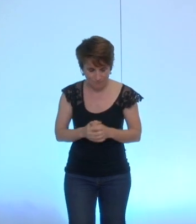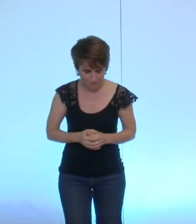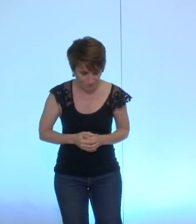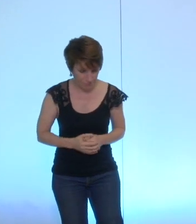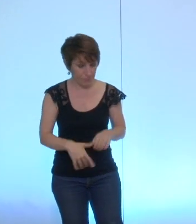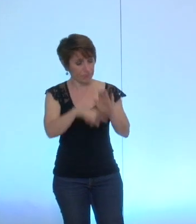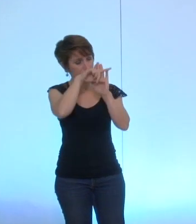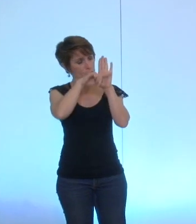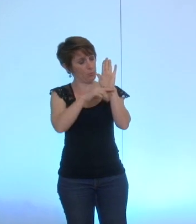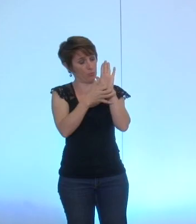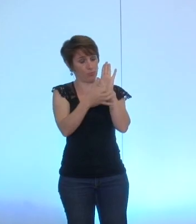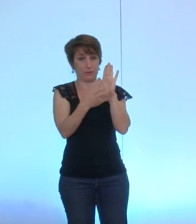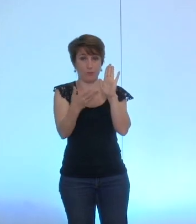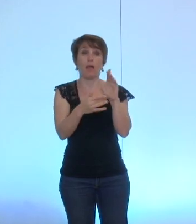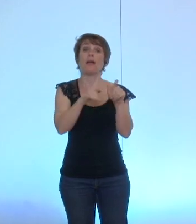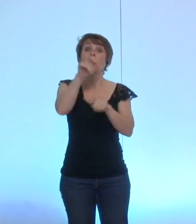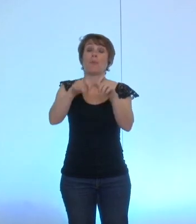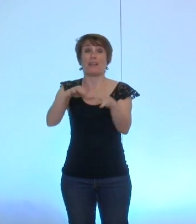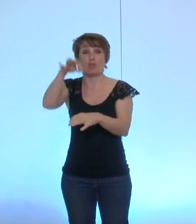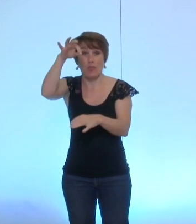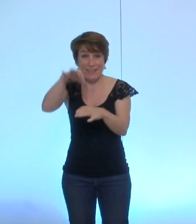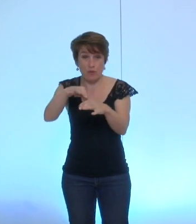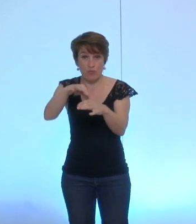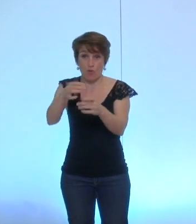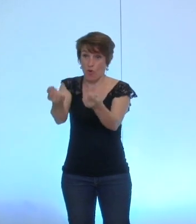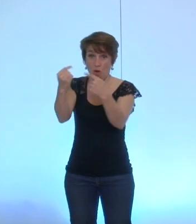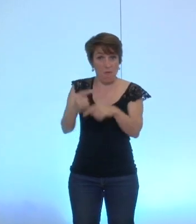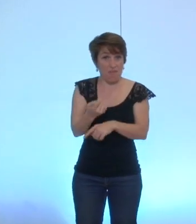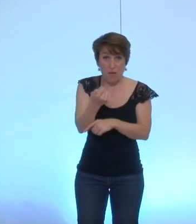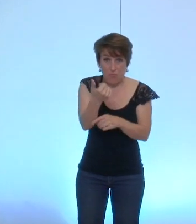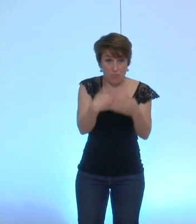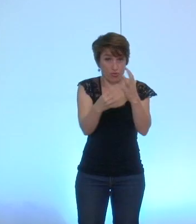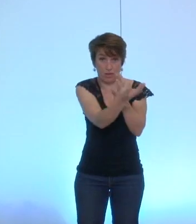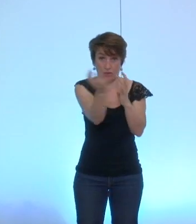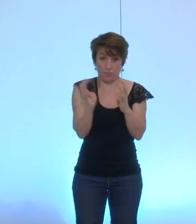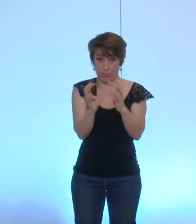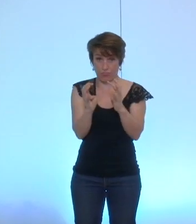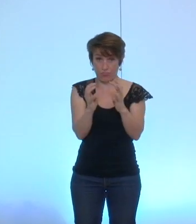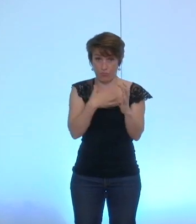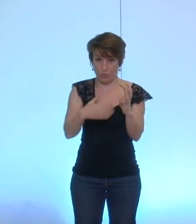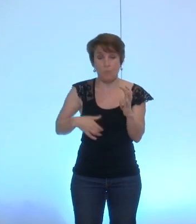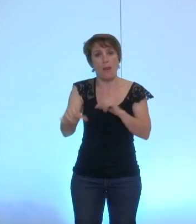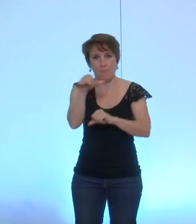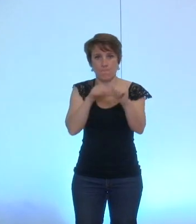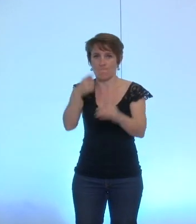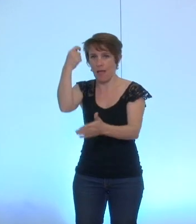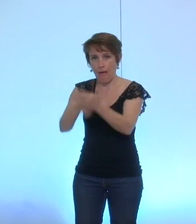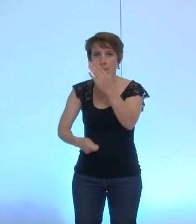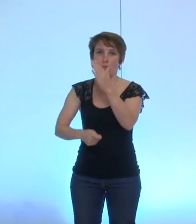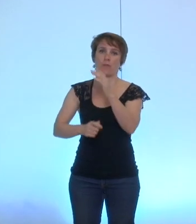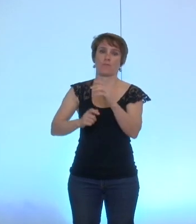pénalise les élus qui ne sont pas suffisamment présents. Eh bien, nous proposons un amendement